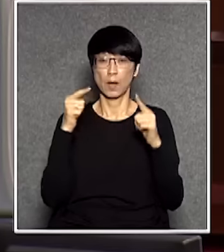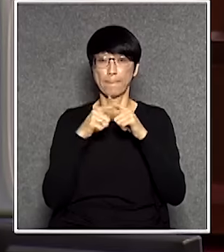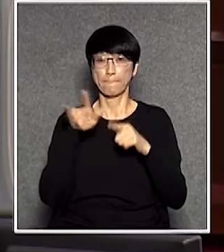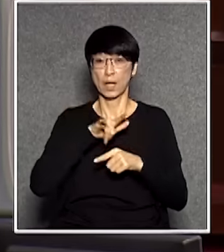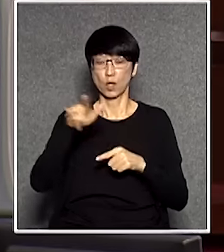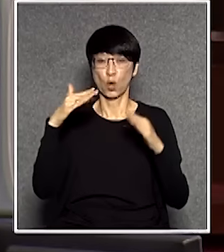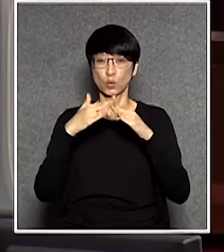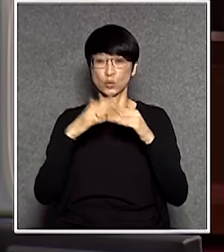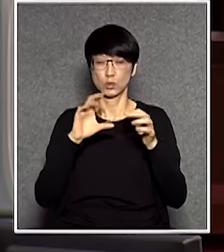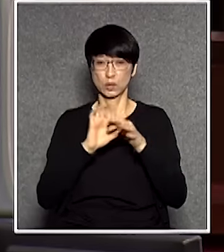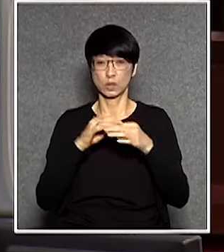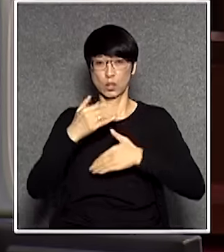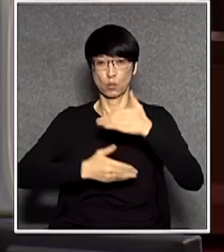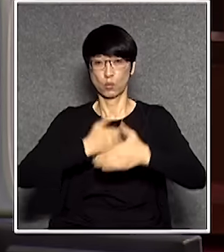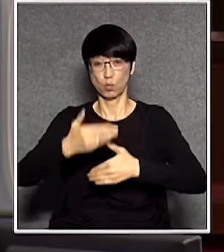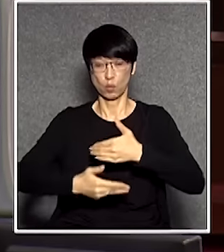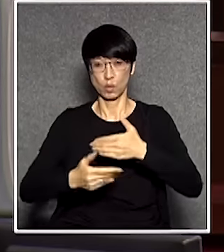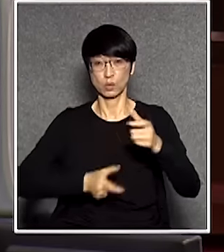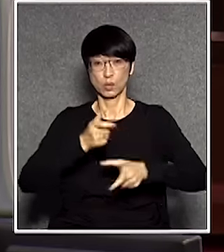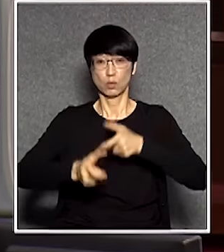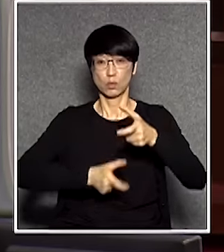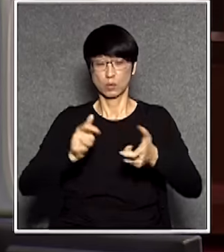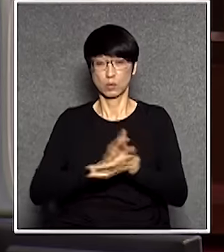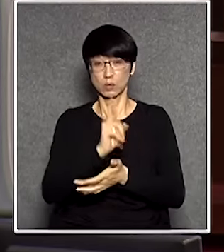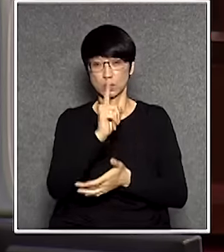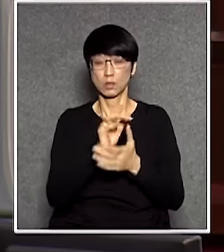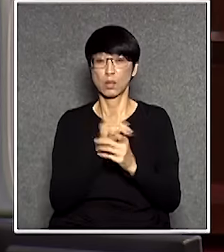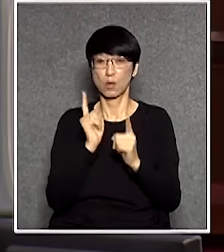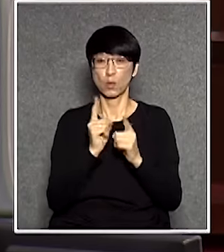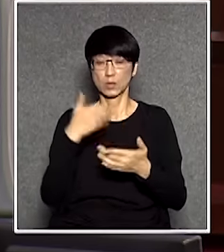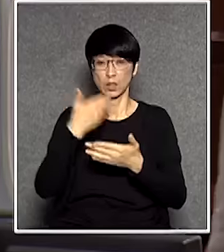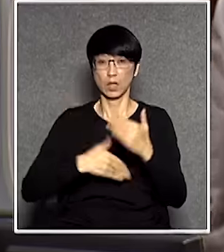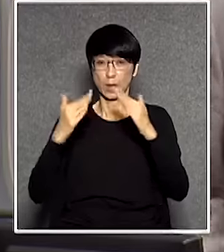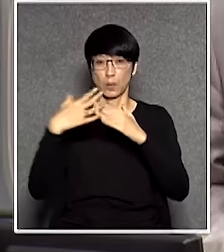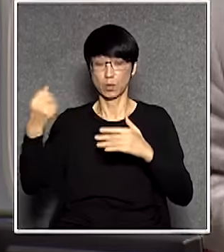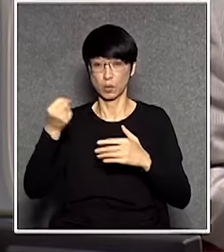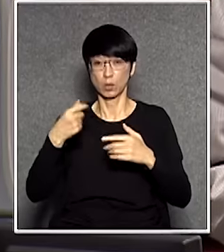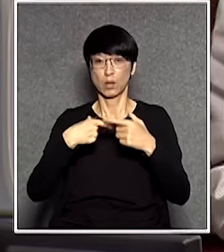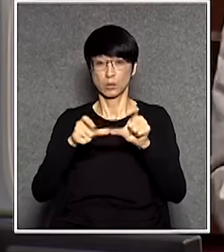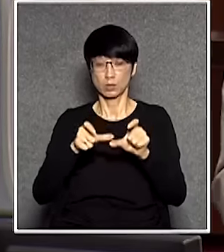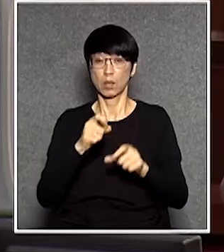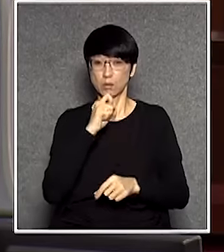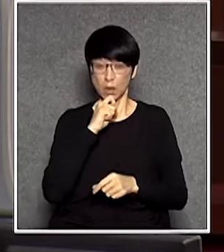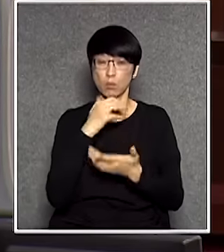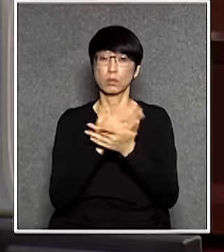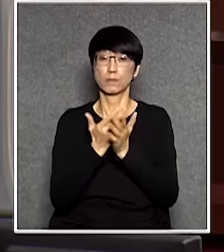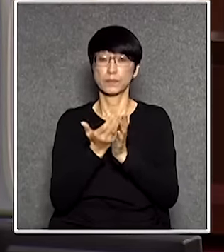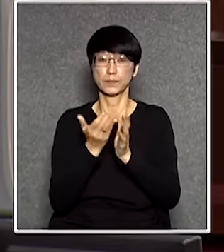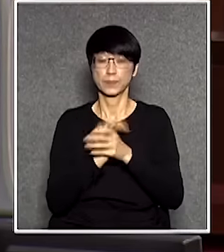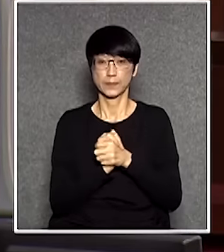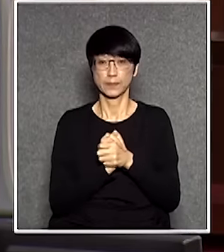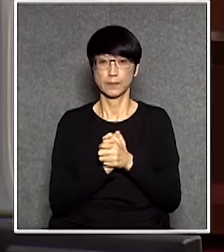有關運作開始,聯預算也有,減兩個處長人工也有,等等我就是